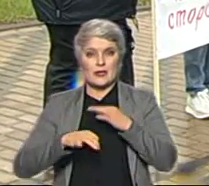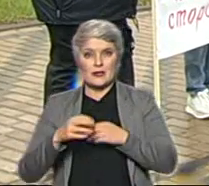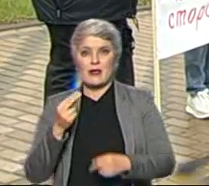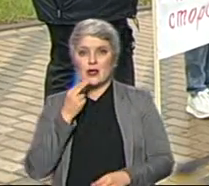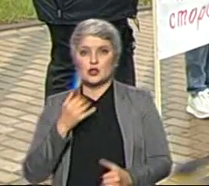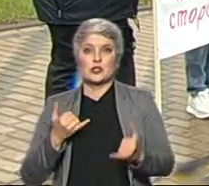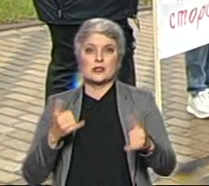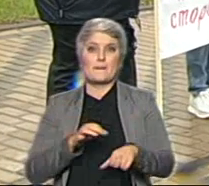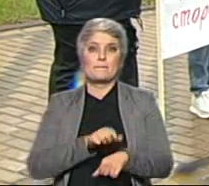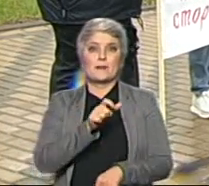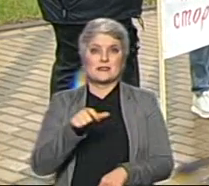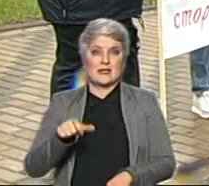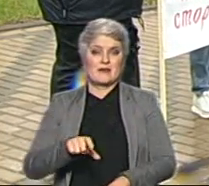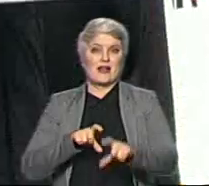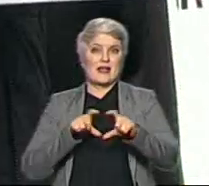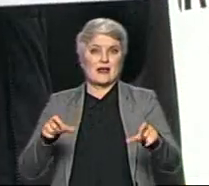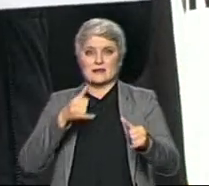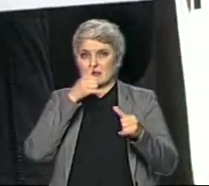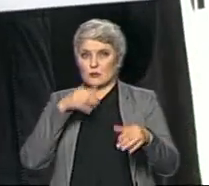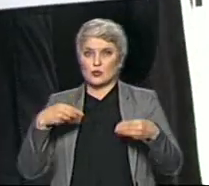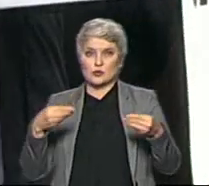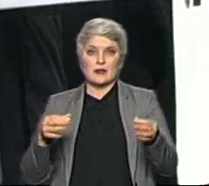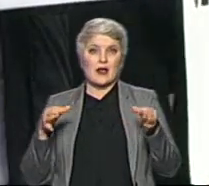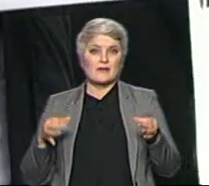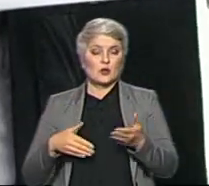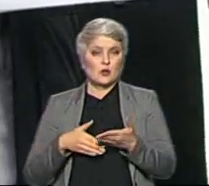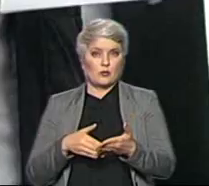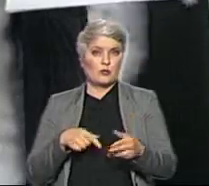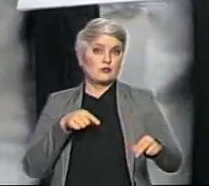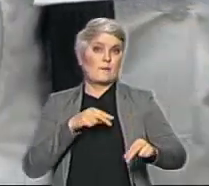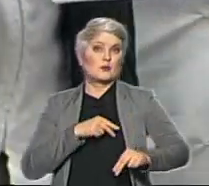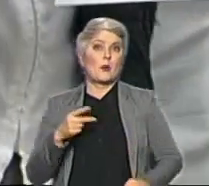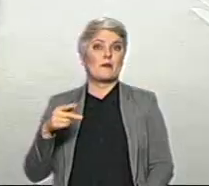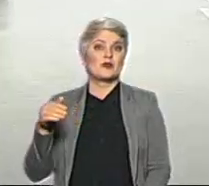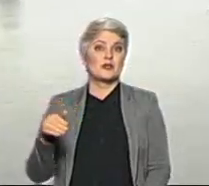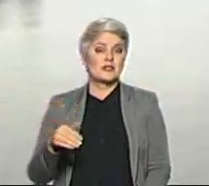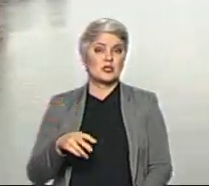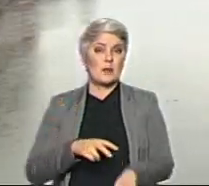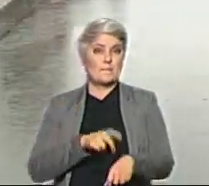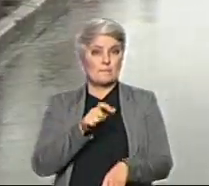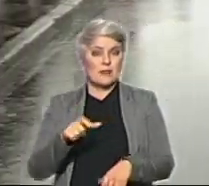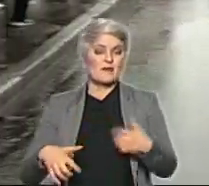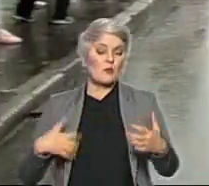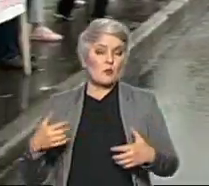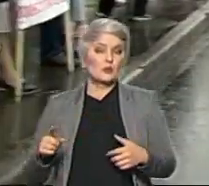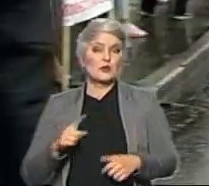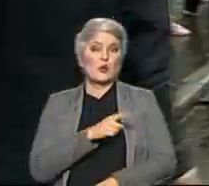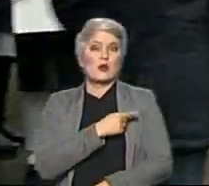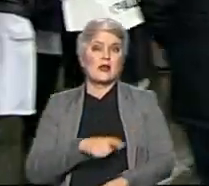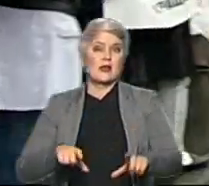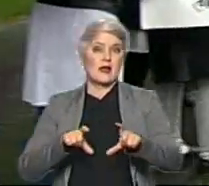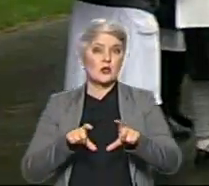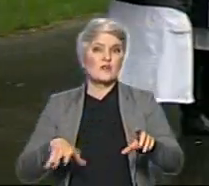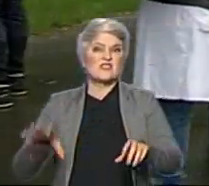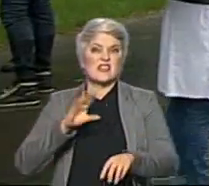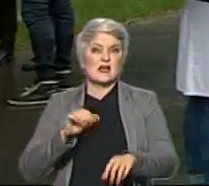може надати адекватну допомогу. У лікарні Павлова працюють півтори тисячі медиків. Вони кажуть, побоюються, що лікарню взагалі можуть